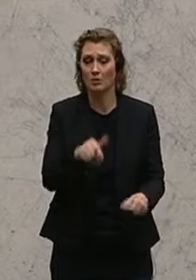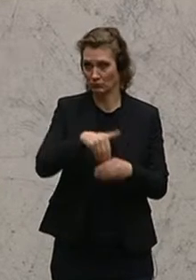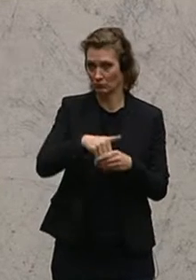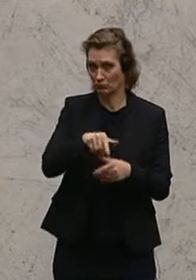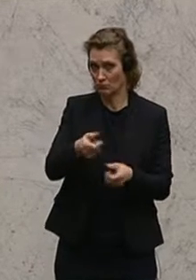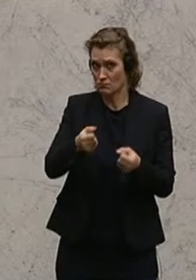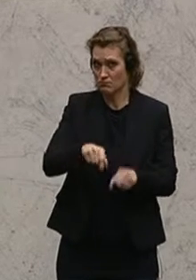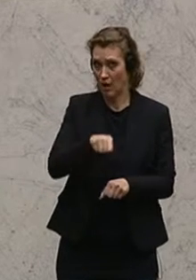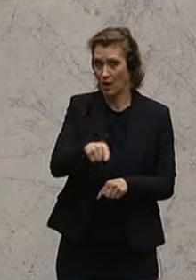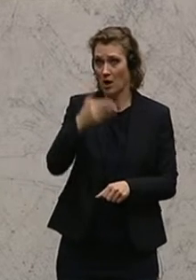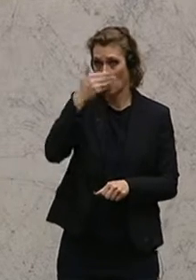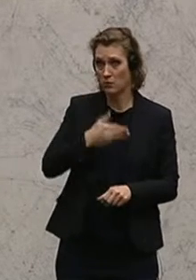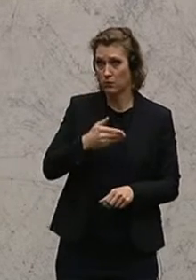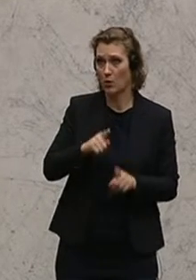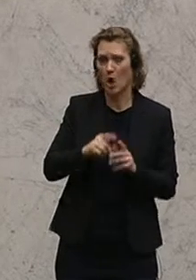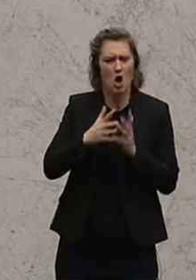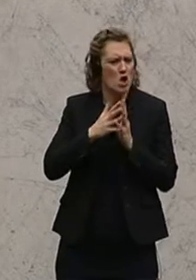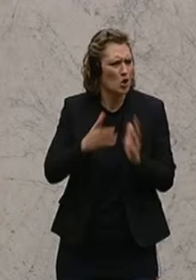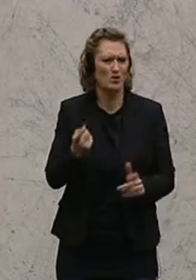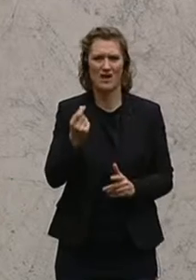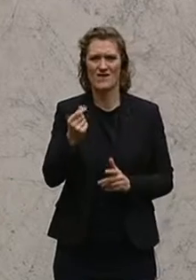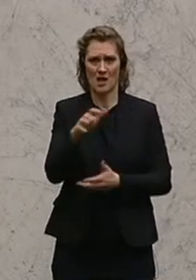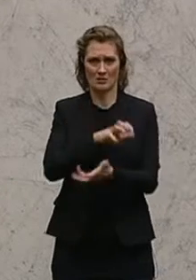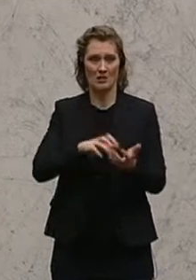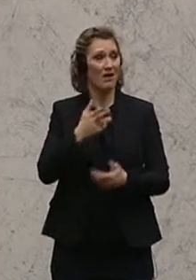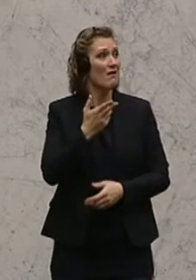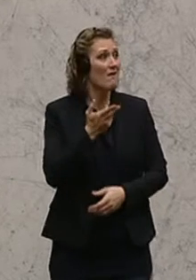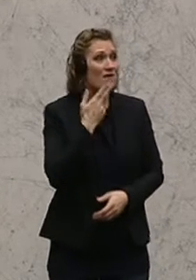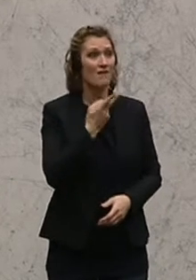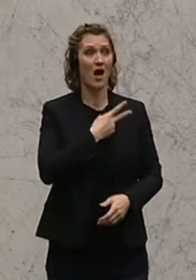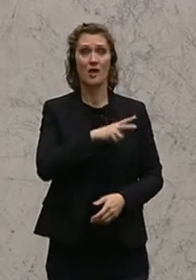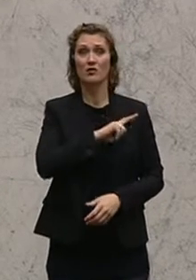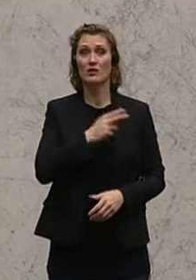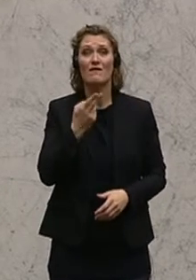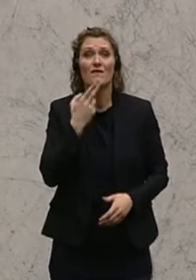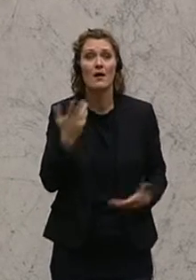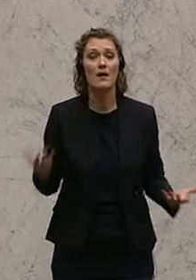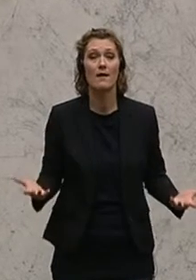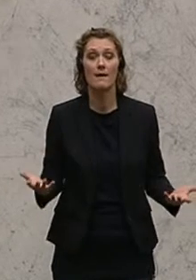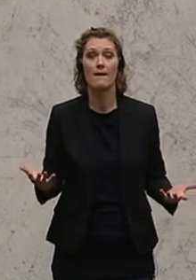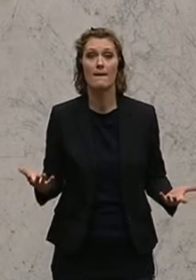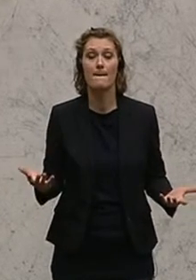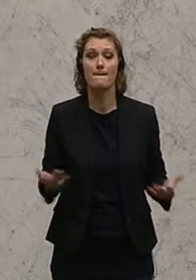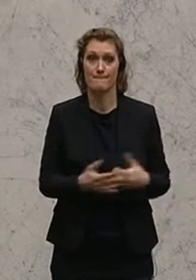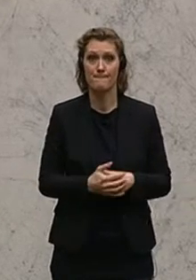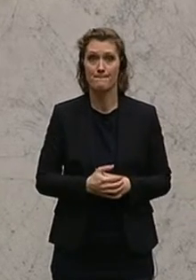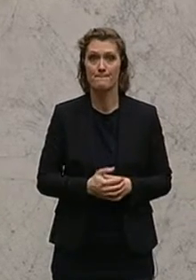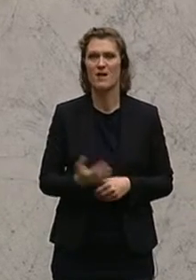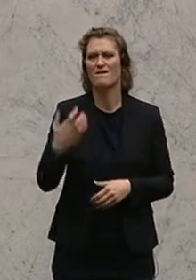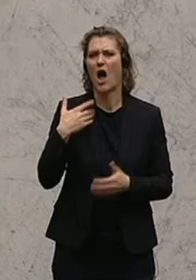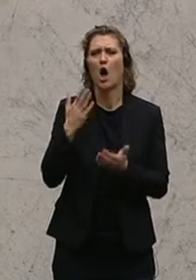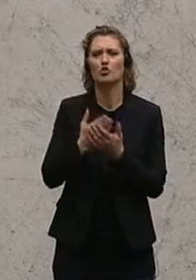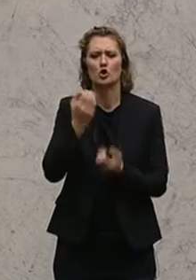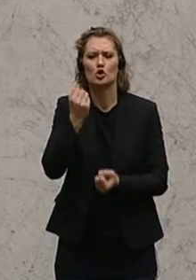Hypo ist ja der größte Finanzskandal der Zweiten Republik, wer dafür verantwortlich ist, dass wir, abgesehen von der eh